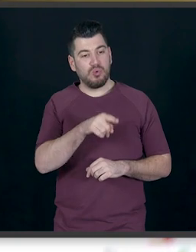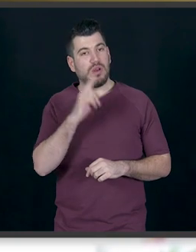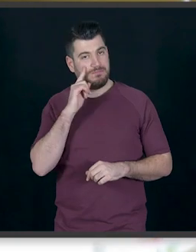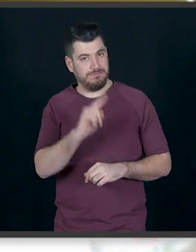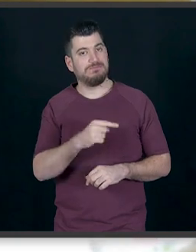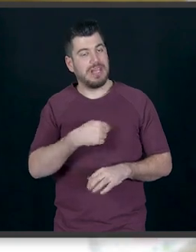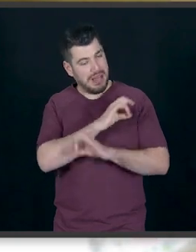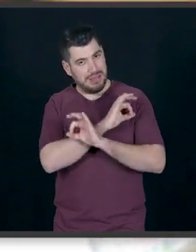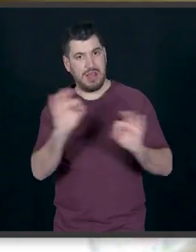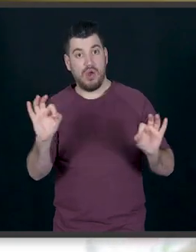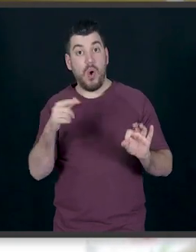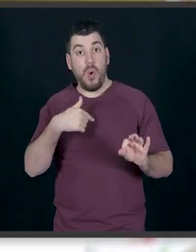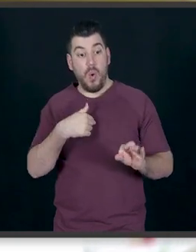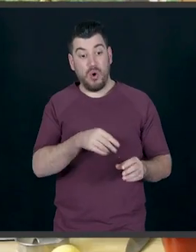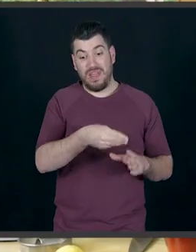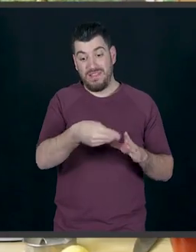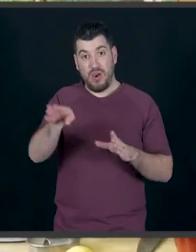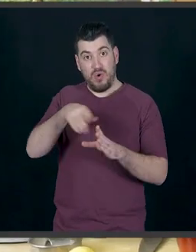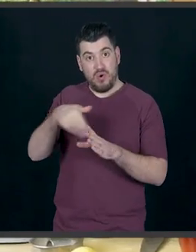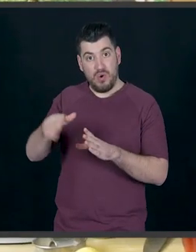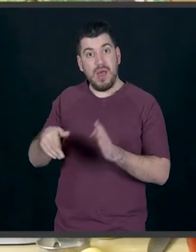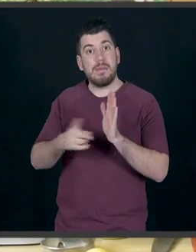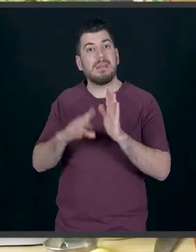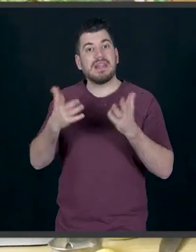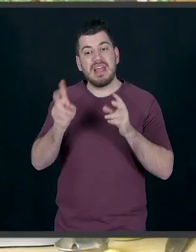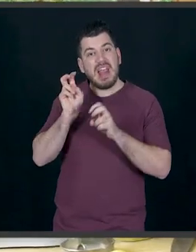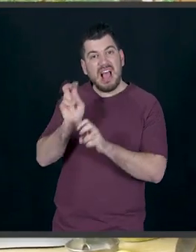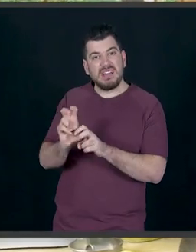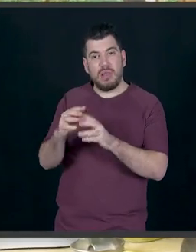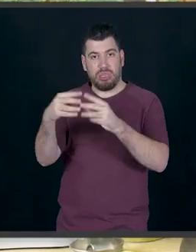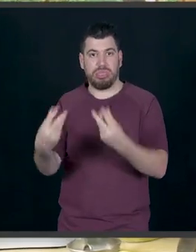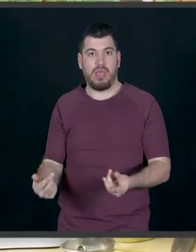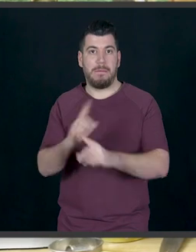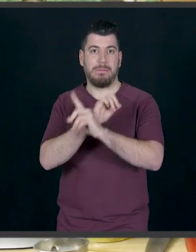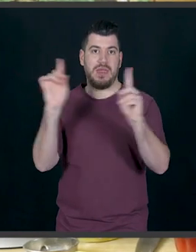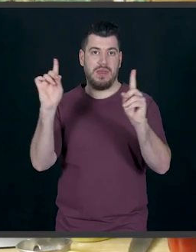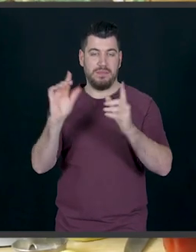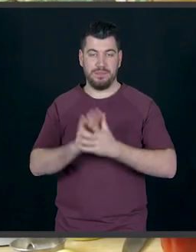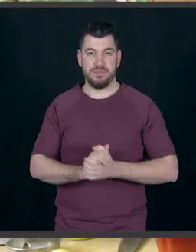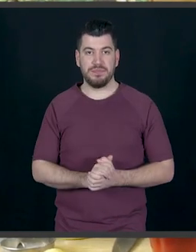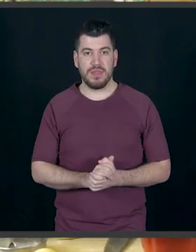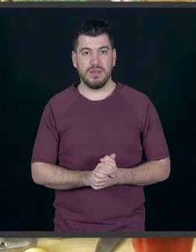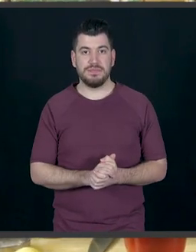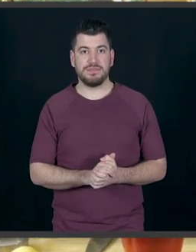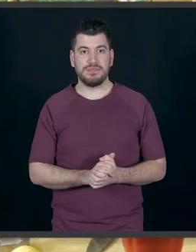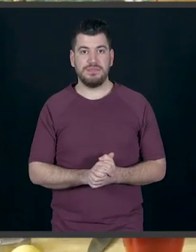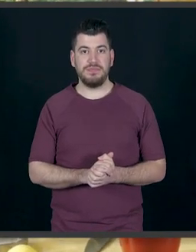τέλειο. Πρέπει όταν το ρίξω πάνω στα ντόνατς, να μπορεί να κάτσει και να μην φεύγει. Λοιπόν, θα πάρω